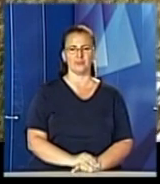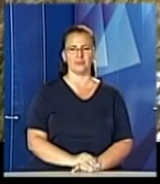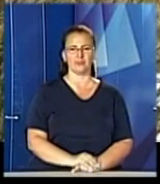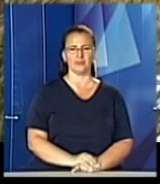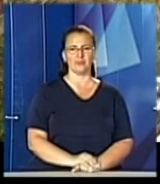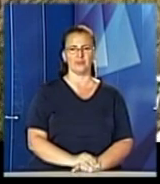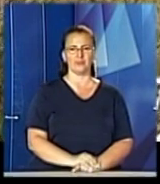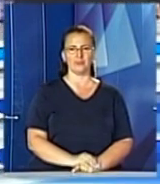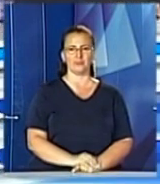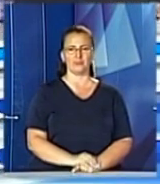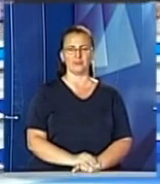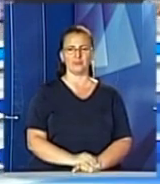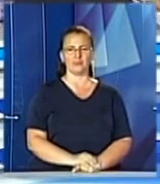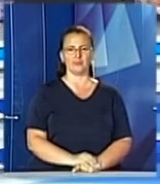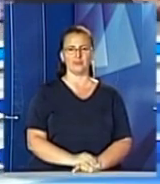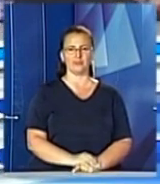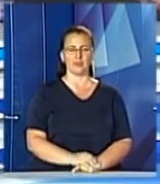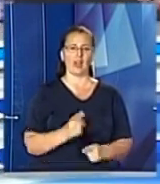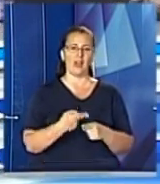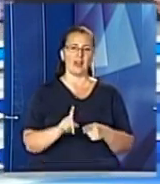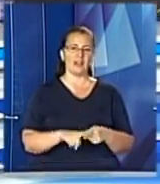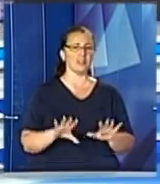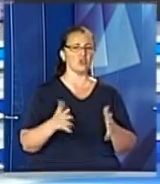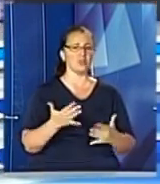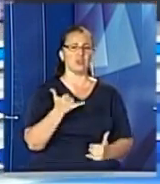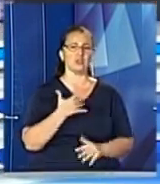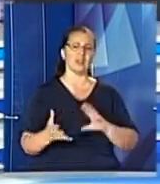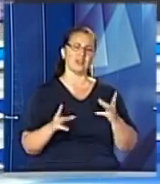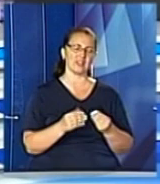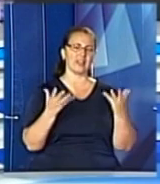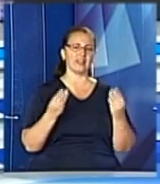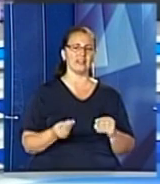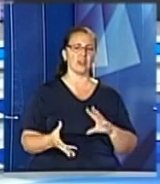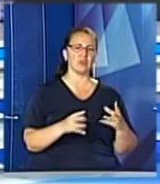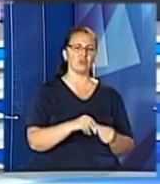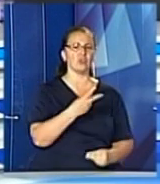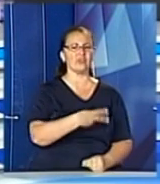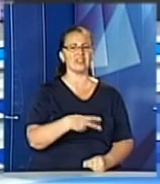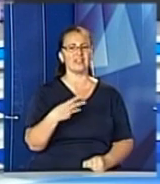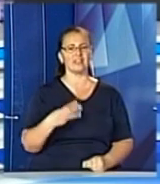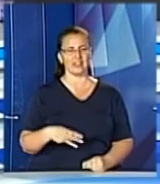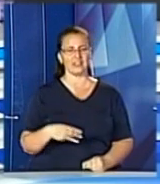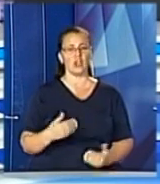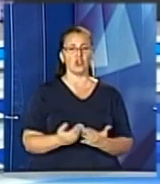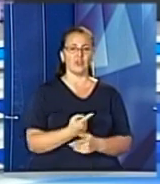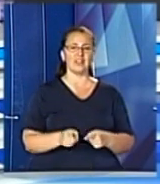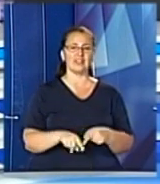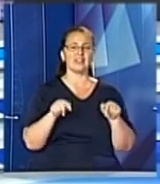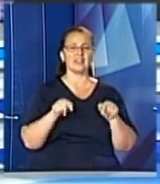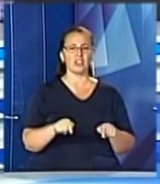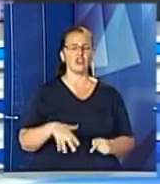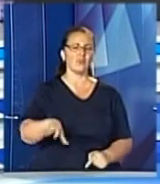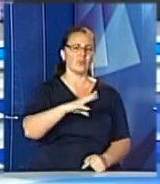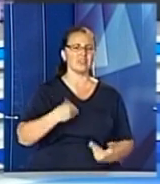Максимів, новини. На цьому мить у нас все. День підсумуємо звичного. 20.30 новини – це те, що всі ми живемо